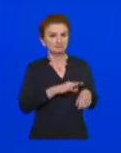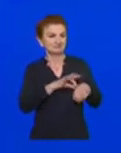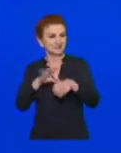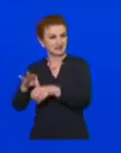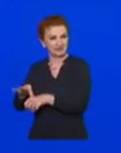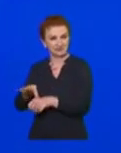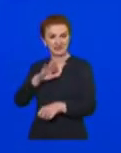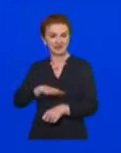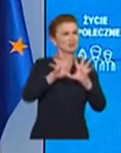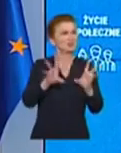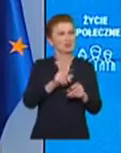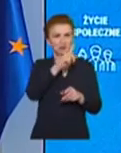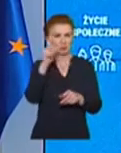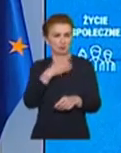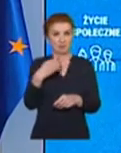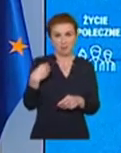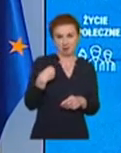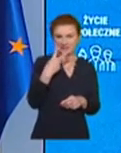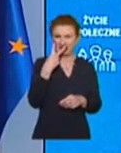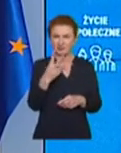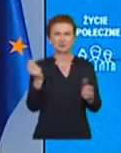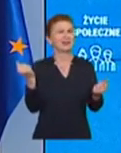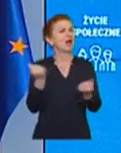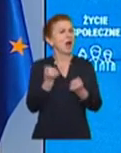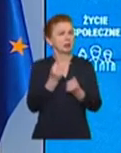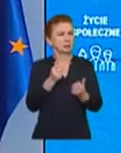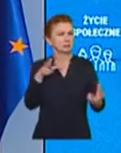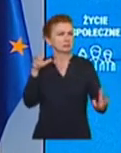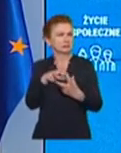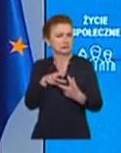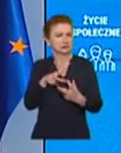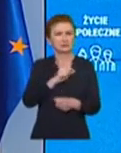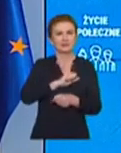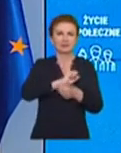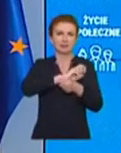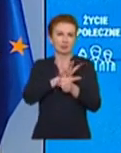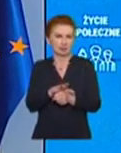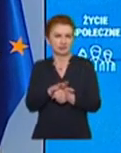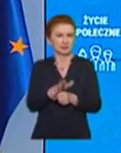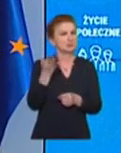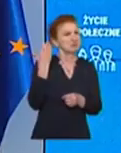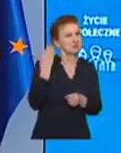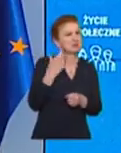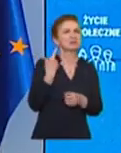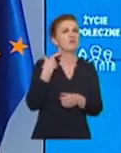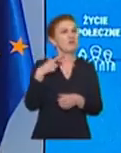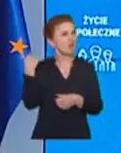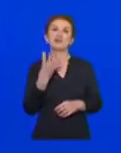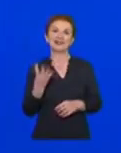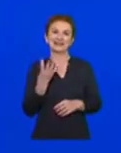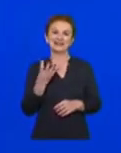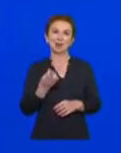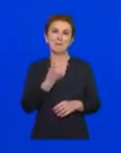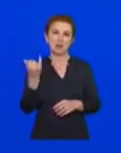dotyczy również służby zdrowia. Od początku przyszłego tygodnia zostanie uruchomiona rehabilitacja. Ponadto prezes Rady Ministrów zapowiedział,